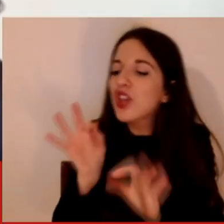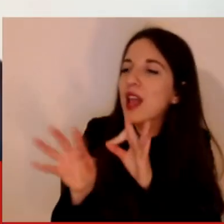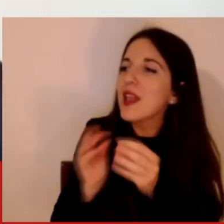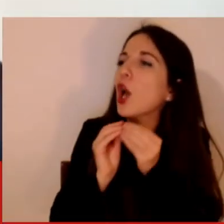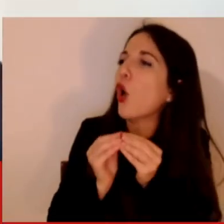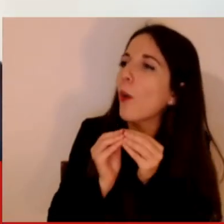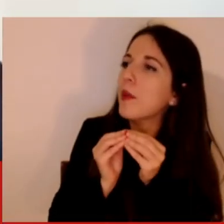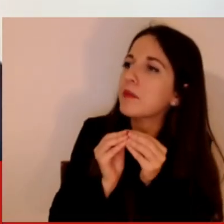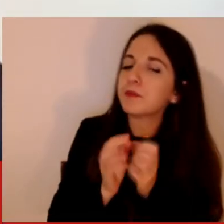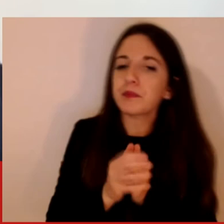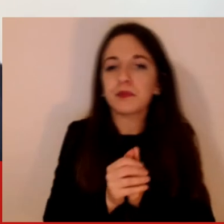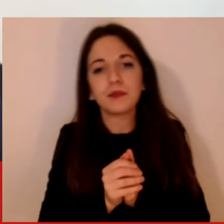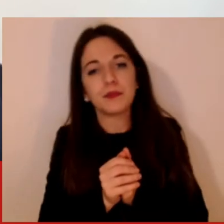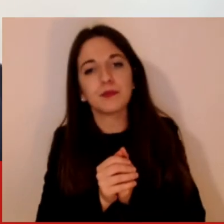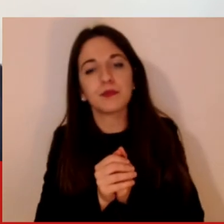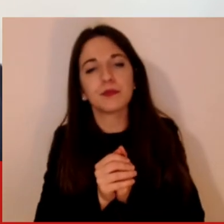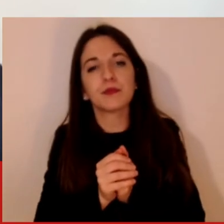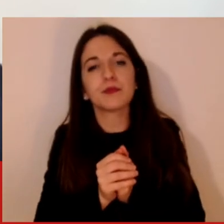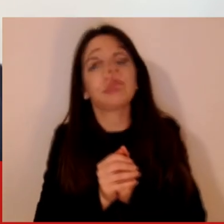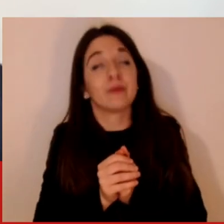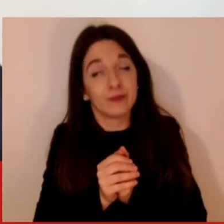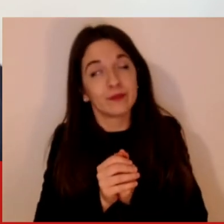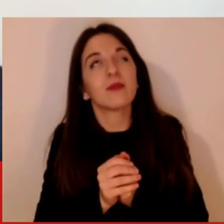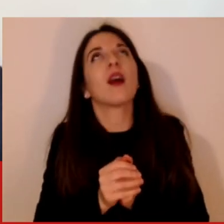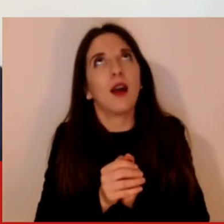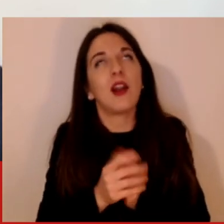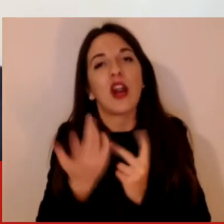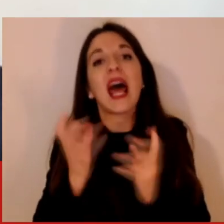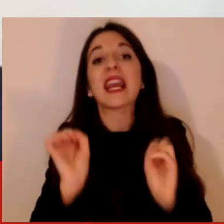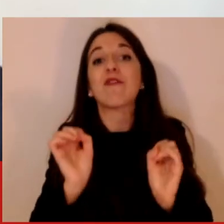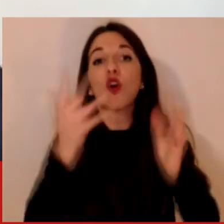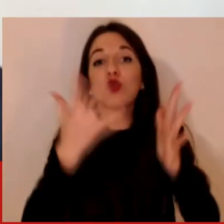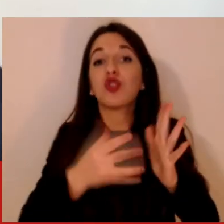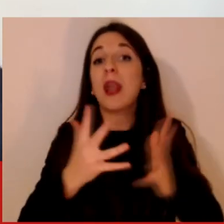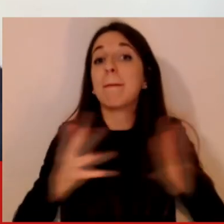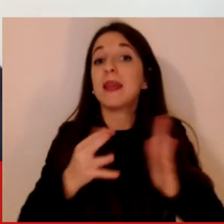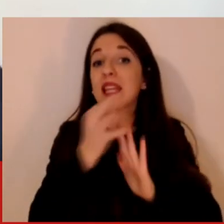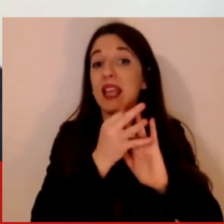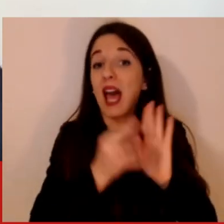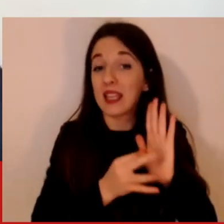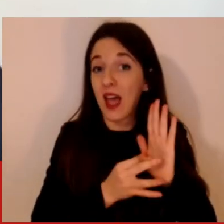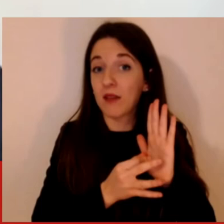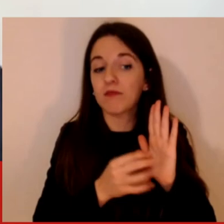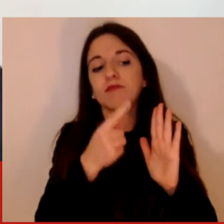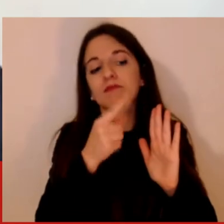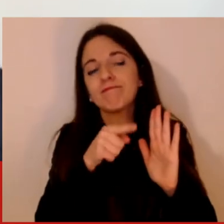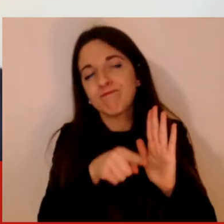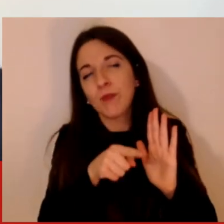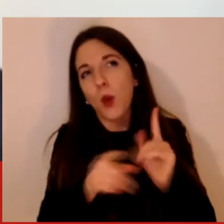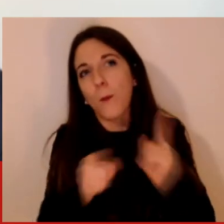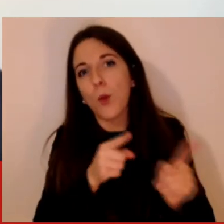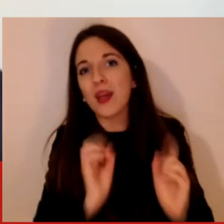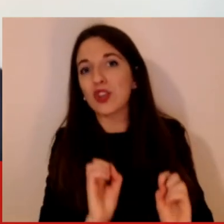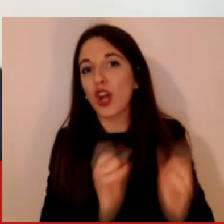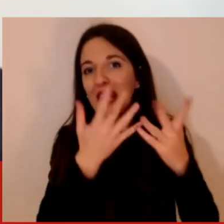è un'altra domanda molto importante, la rivoluzione dei big data ha sicuramente messo in luce l'idea che noi spesso andiamo a cercare